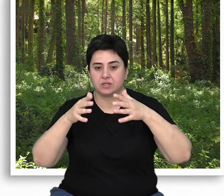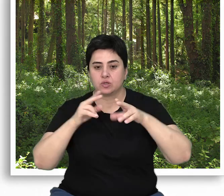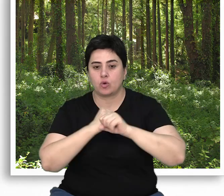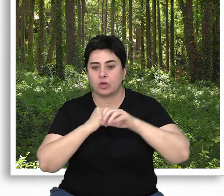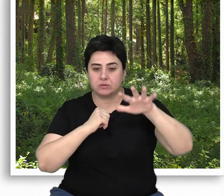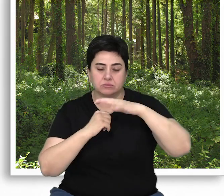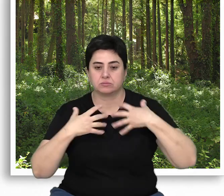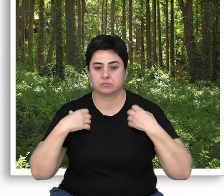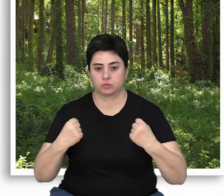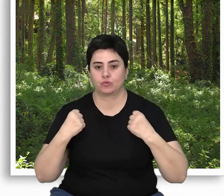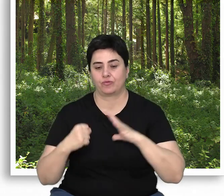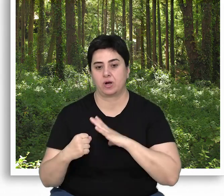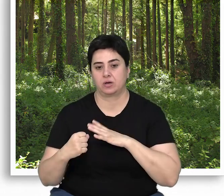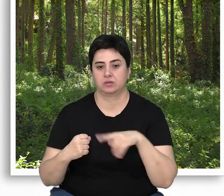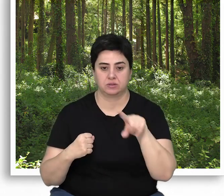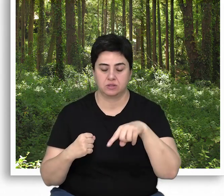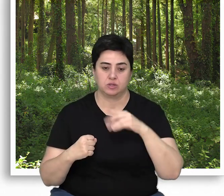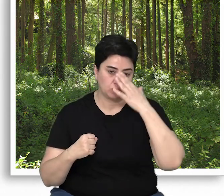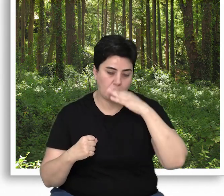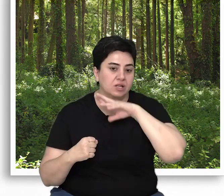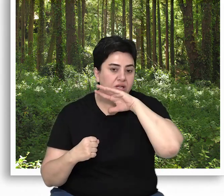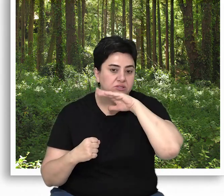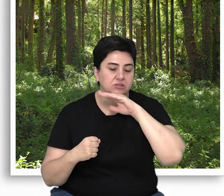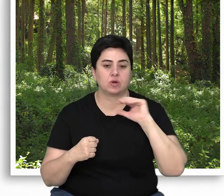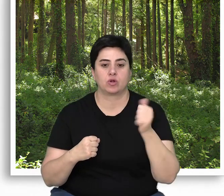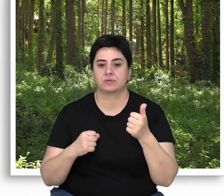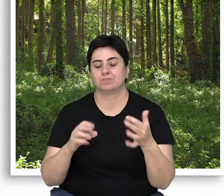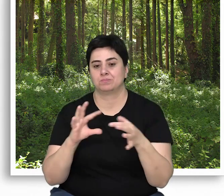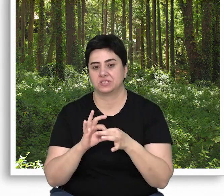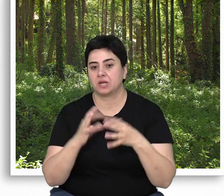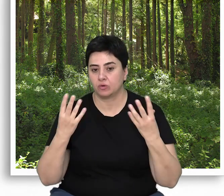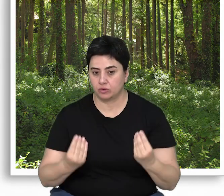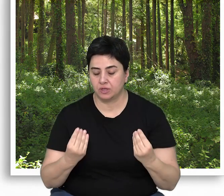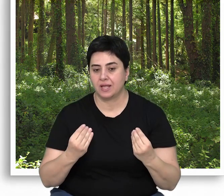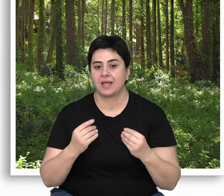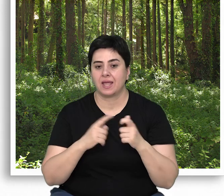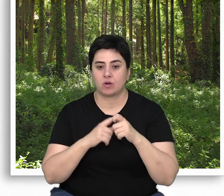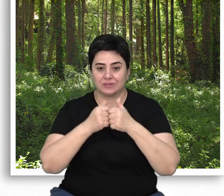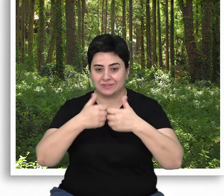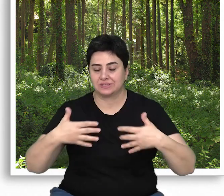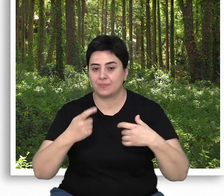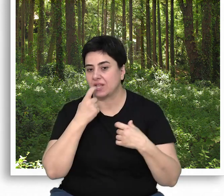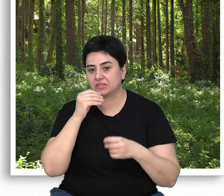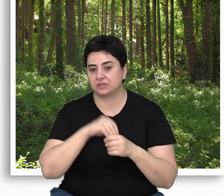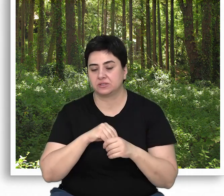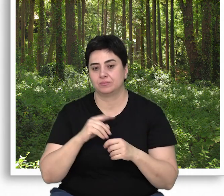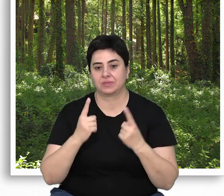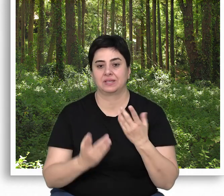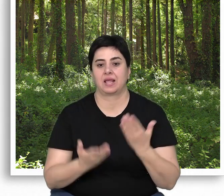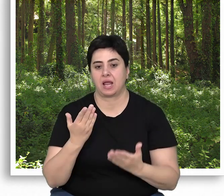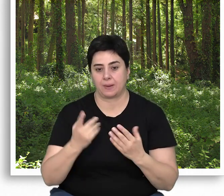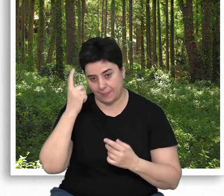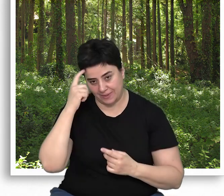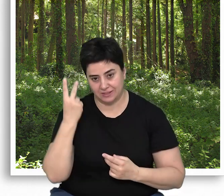gölgeye dayanıklı bitkilerin varlığı, doğal yaşlılığın önemli bileşenleridir ve ekosistemin yaşı için bir